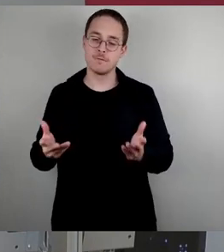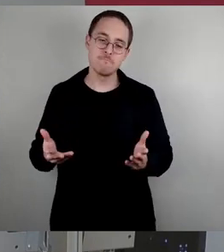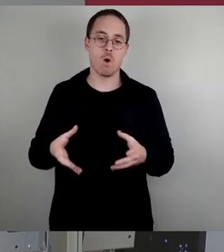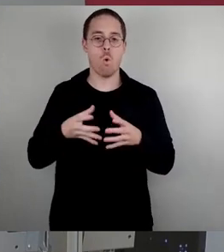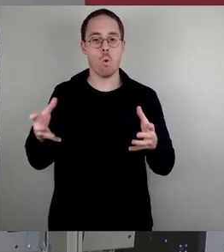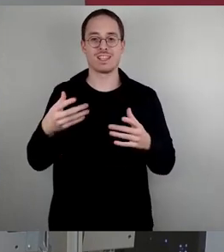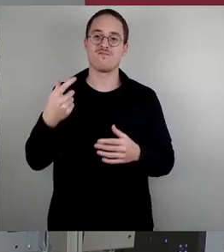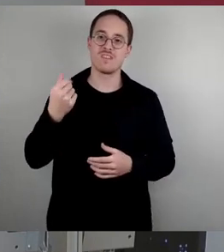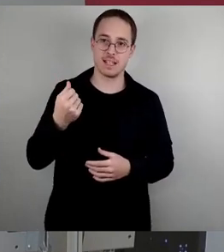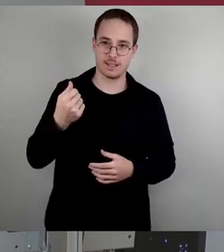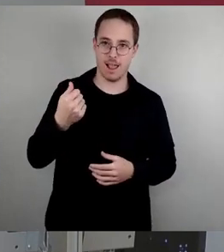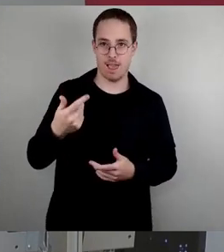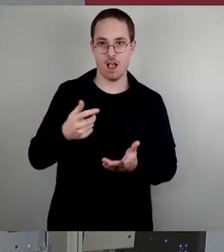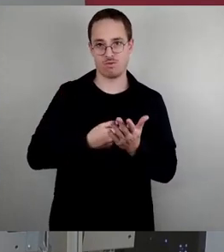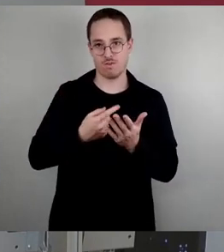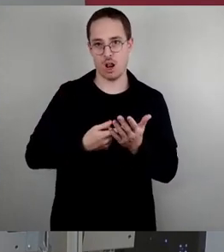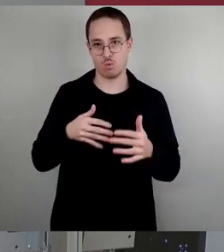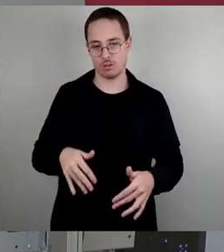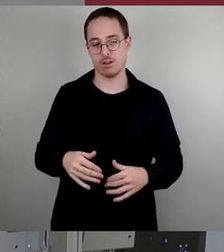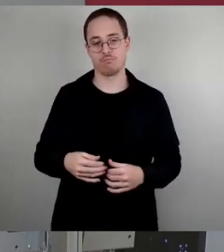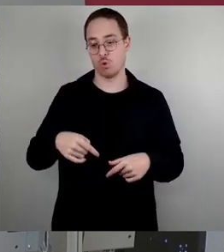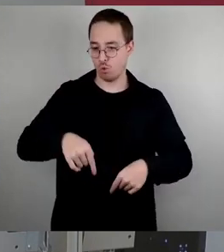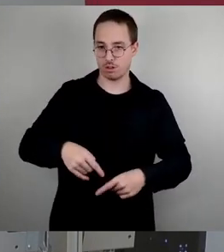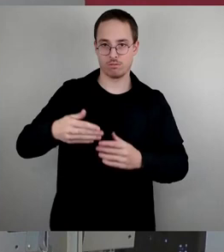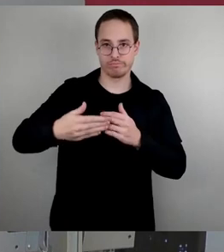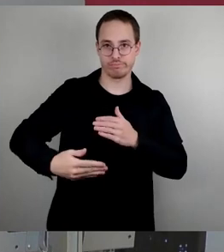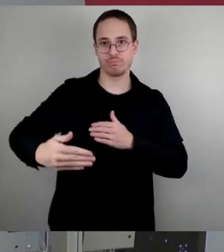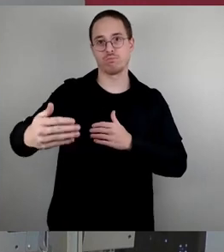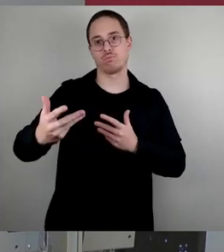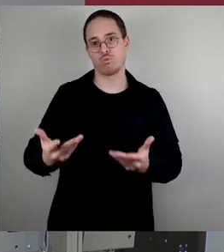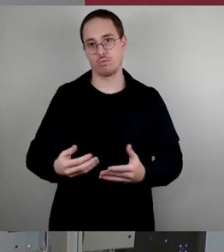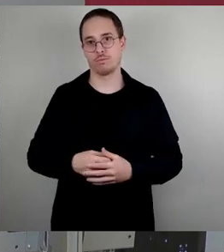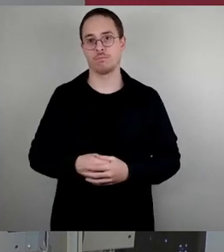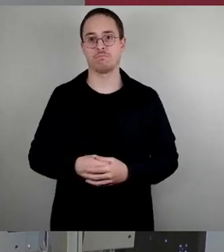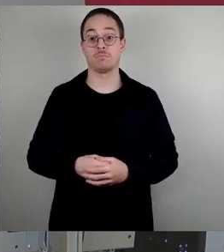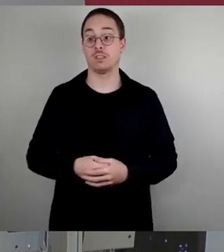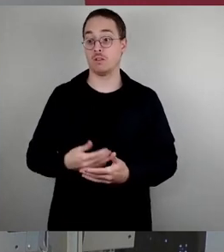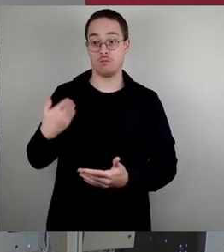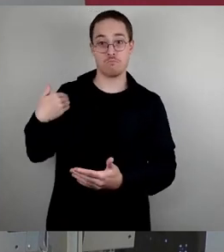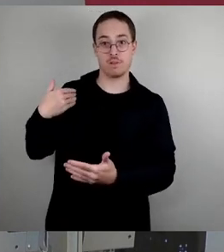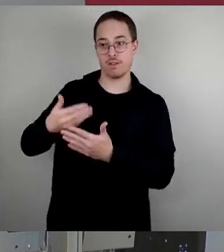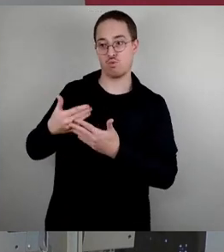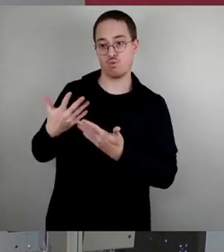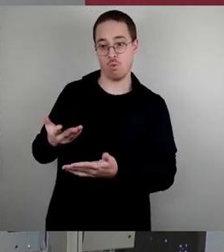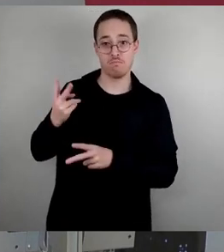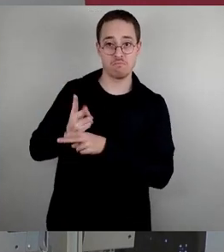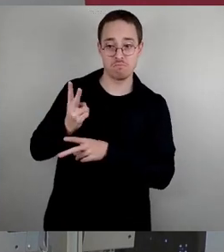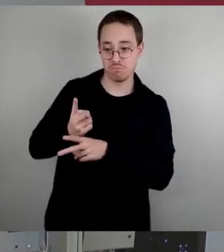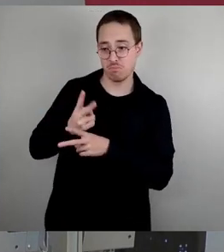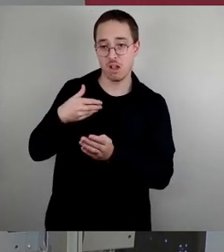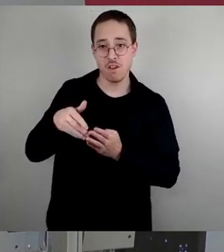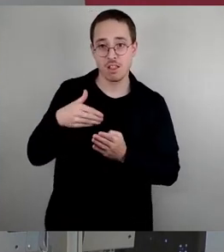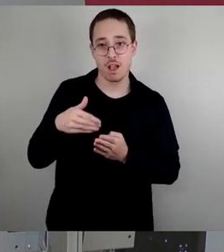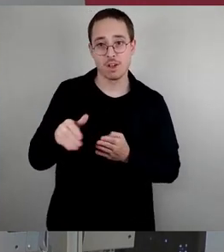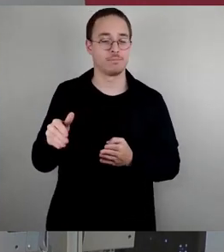sage es vorab und deutlich, so wie bisher praktiziert, kann es nicht weitergehen. Nicht nur die kommunalen Finanzen sind an der